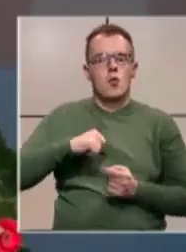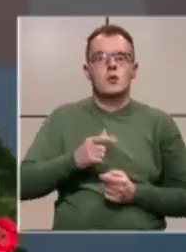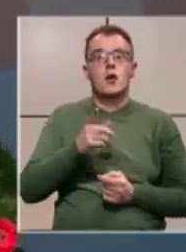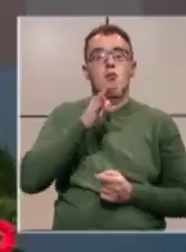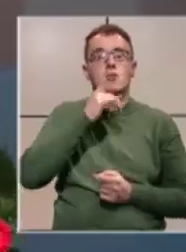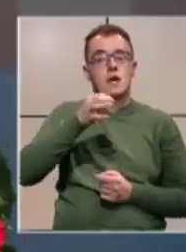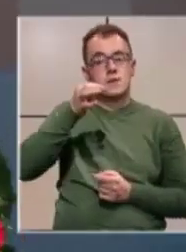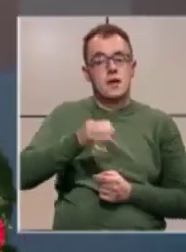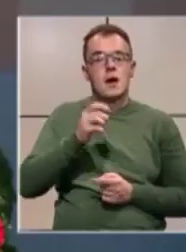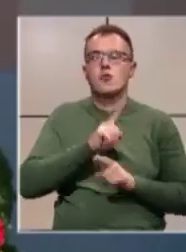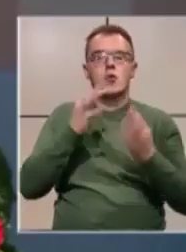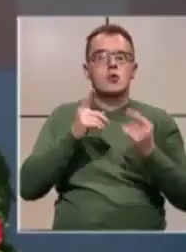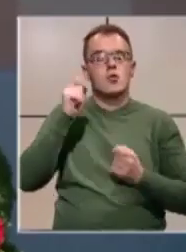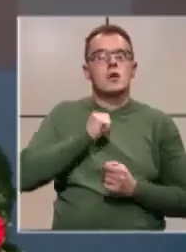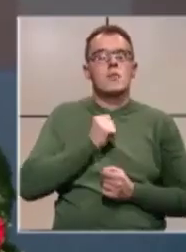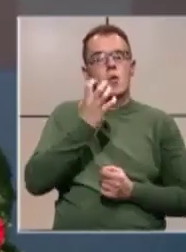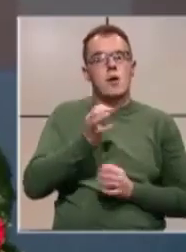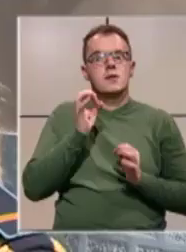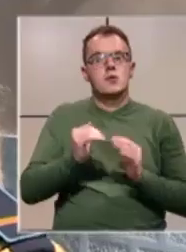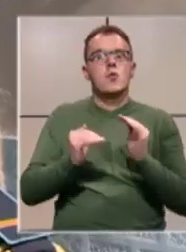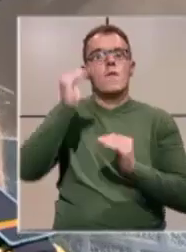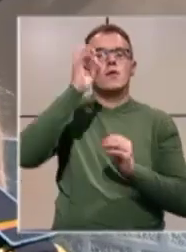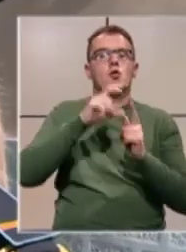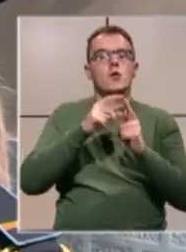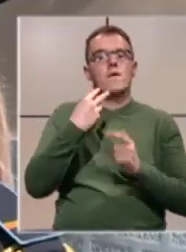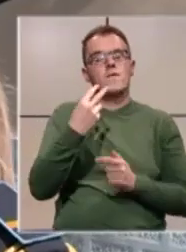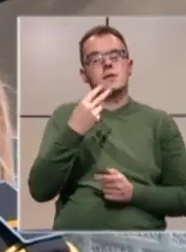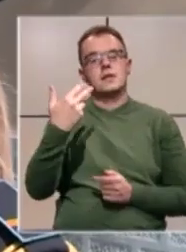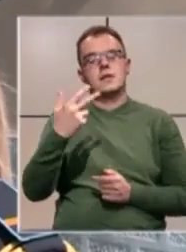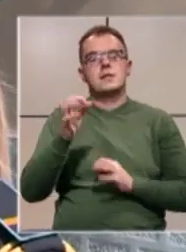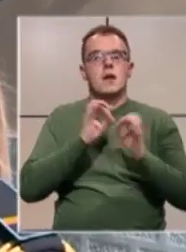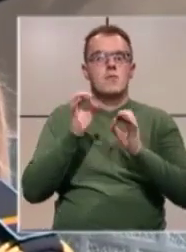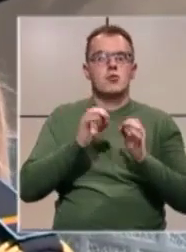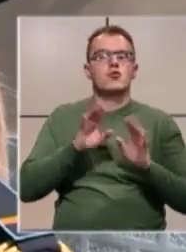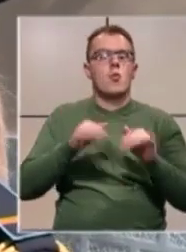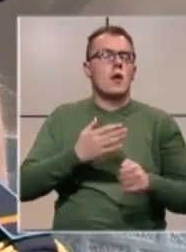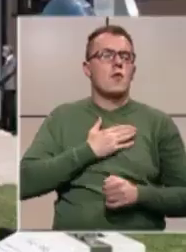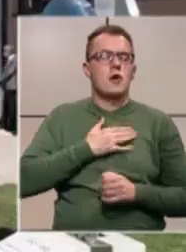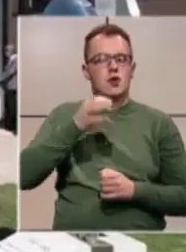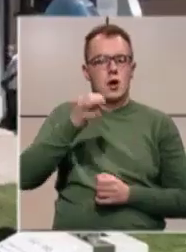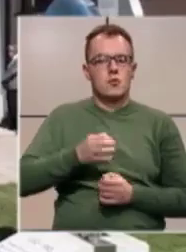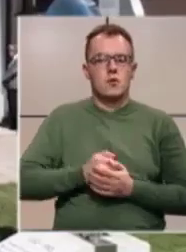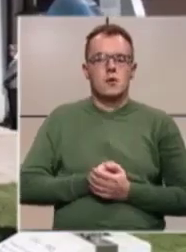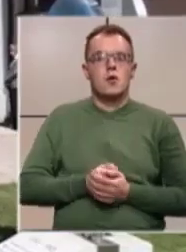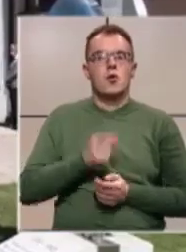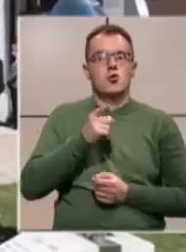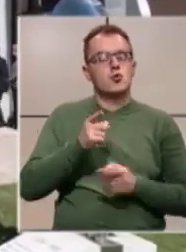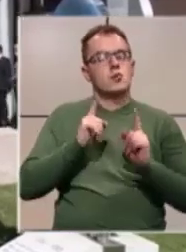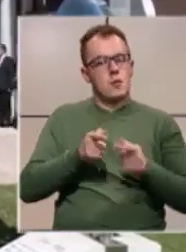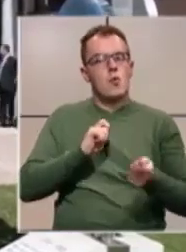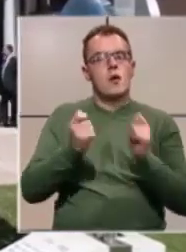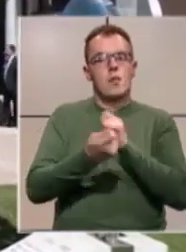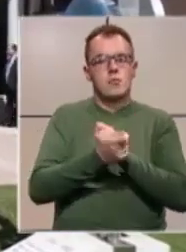Sarajevski kanton, da računamo, oni imaju platu sigurno veće od 20, prema 30% veću platu odnosu na naš kanton. To se mora